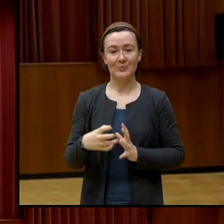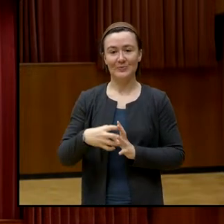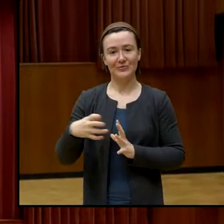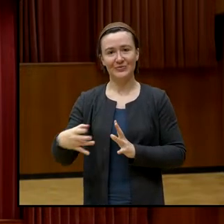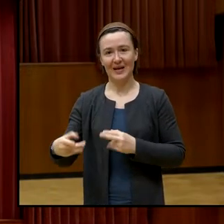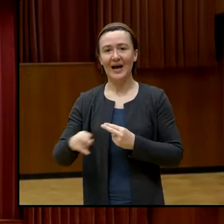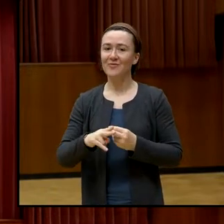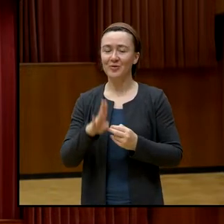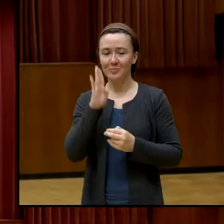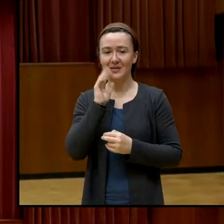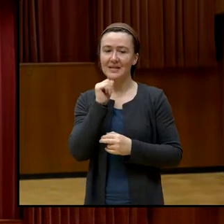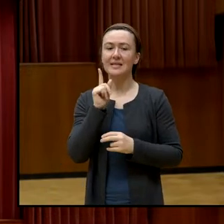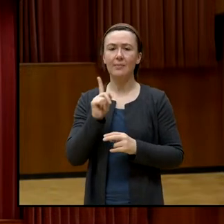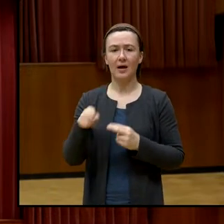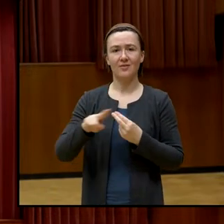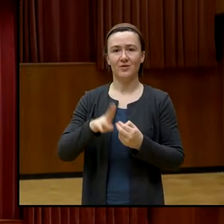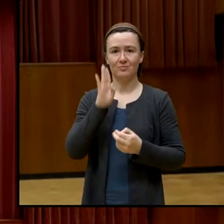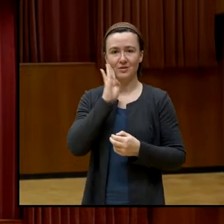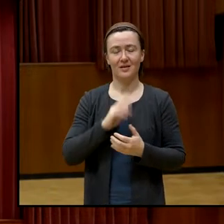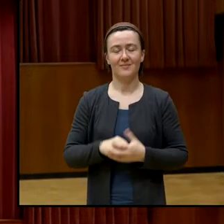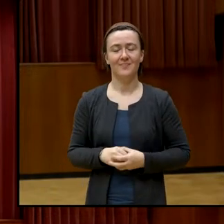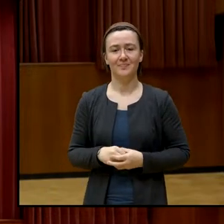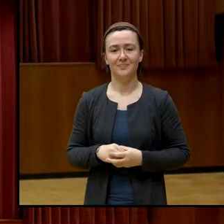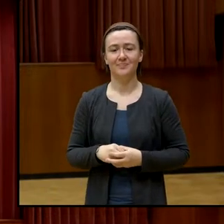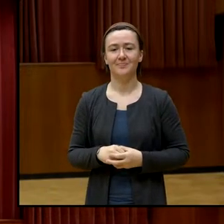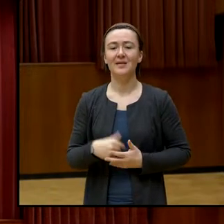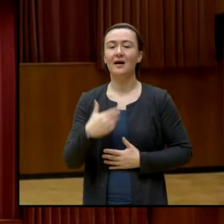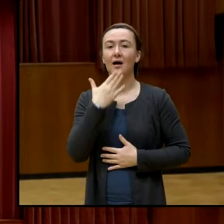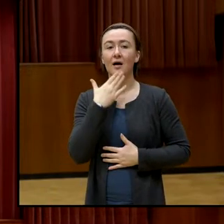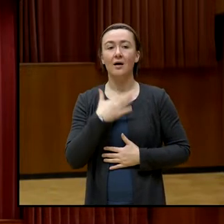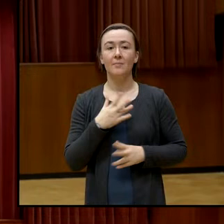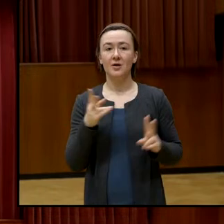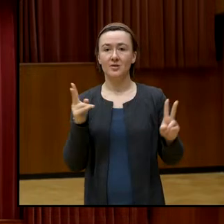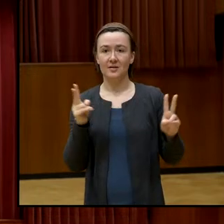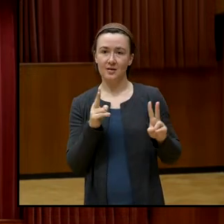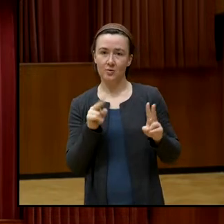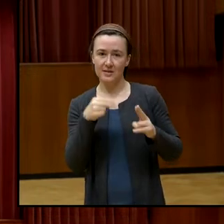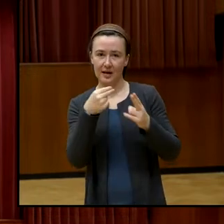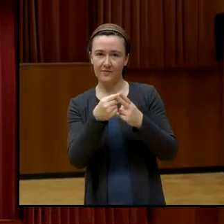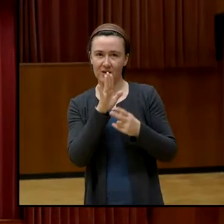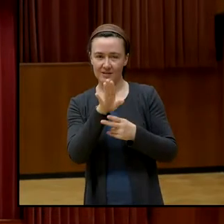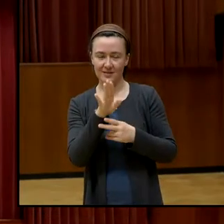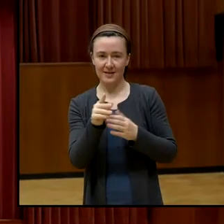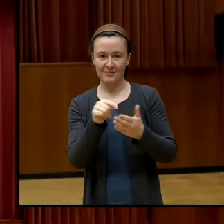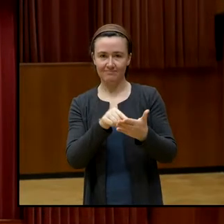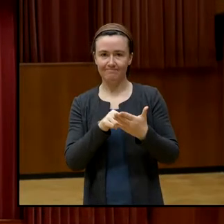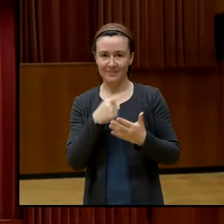antworten, aber ich würde gerne noch kurz auf Ihren Beitrag irgendwie antworten.